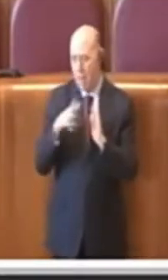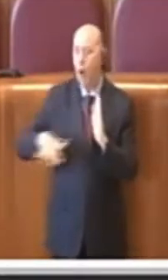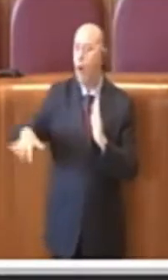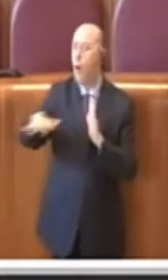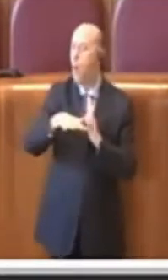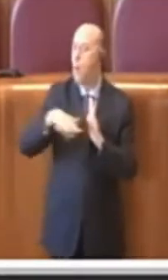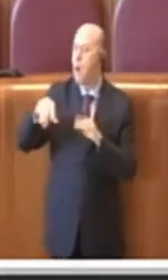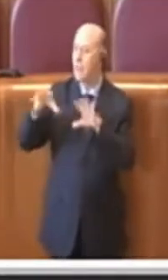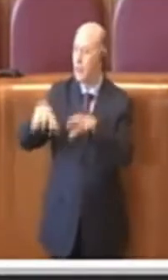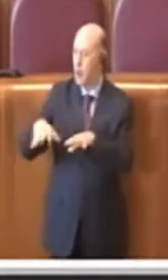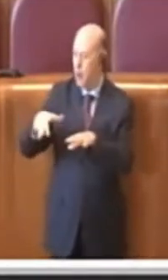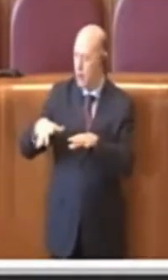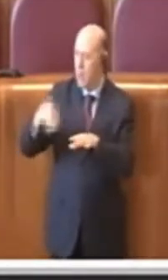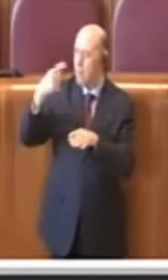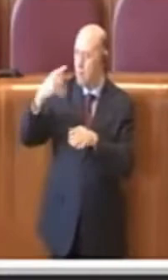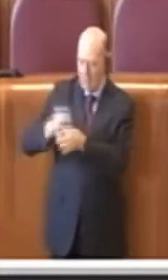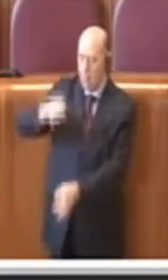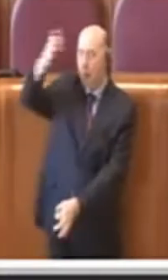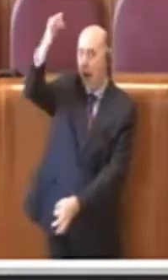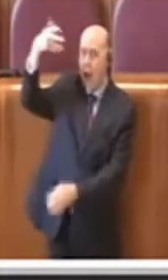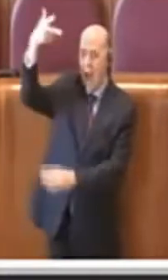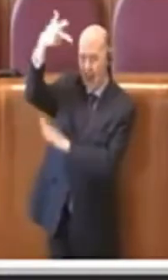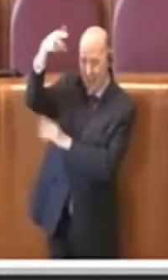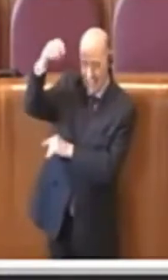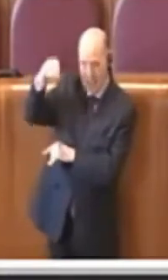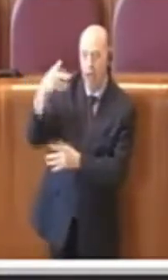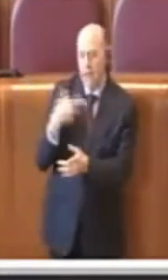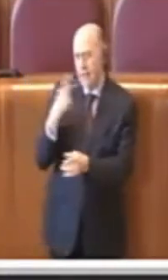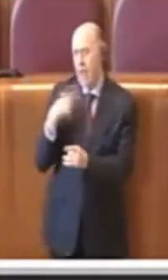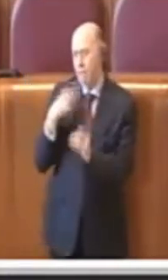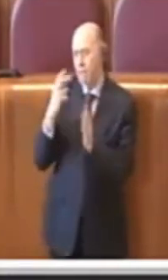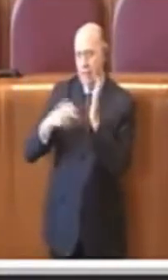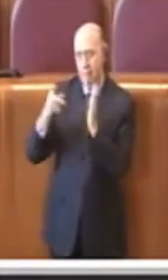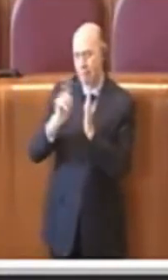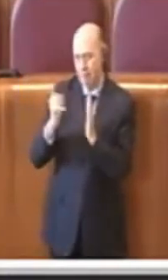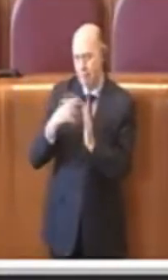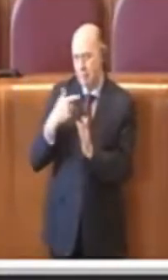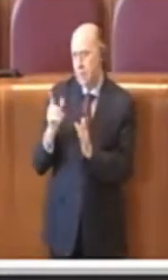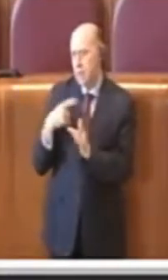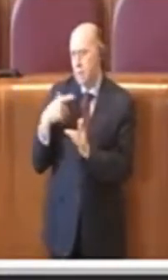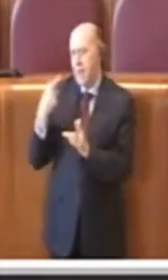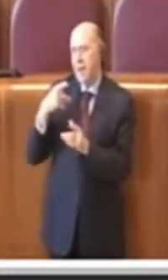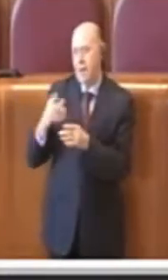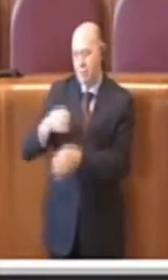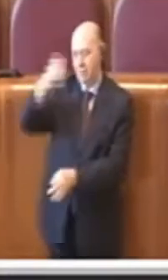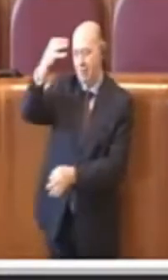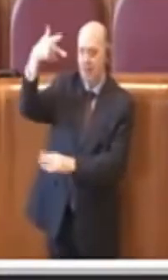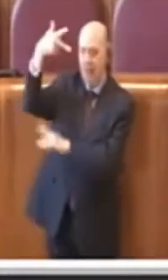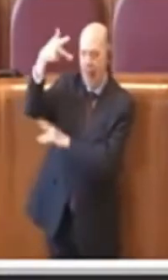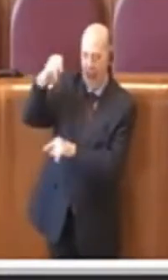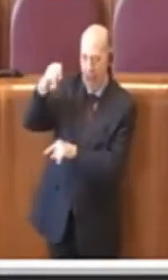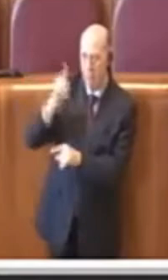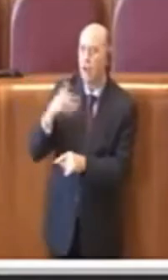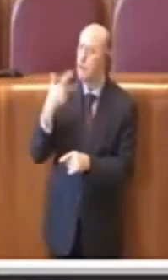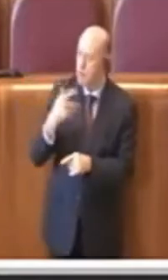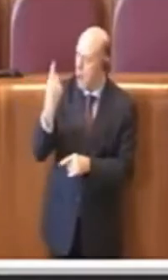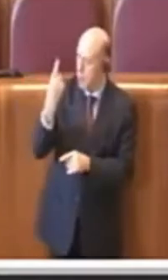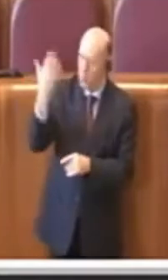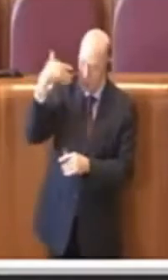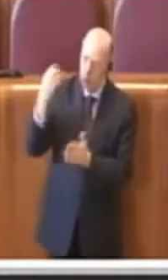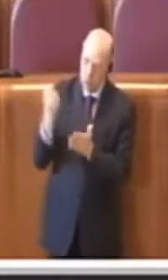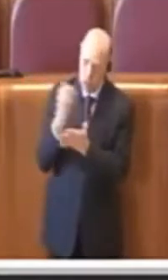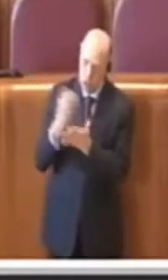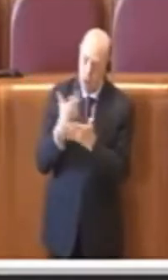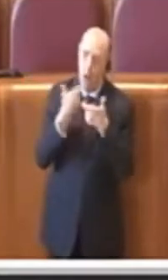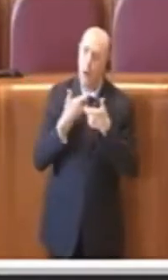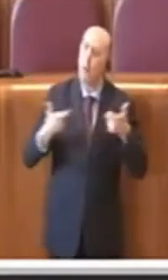suolo pubblico per i pali che sostengono le telecamere. È successo già una volta che un